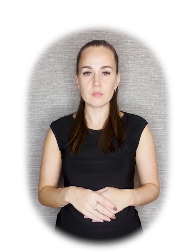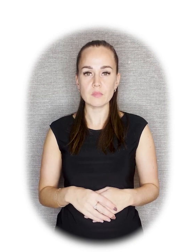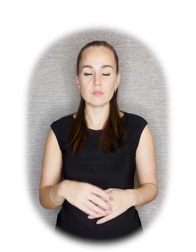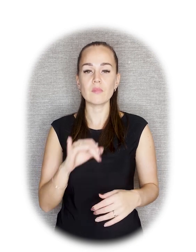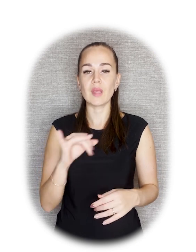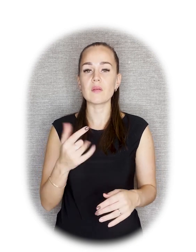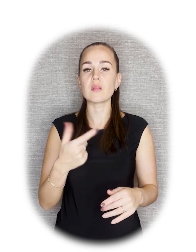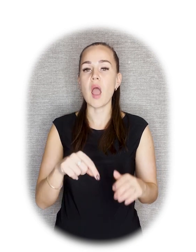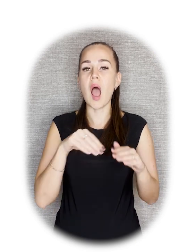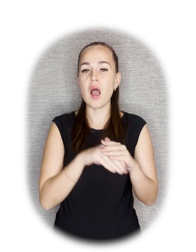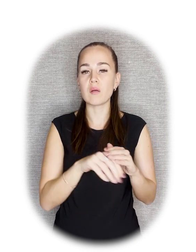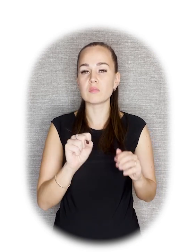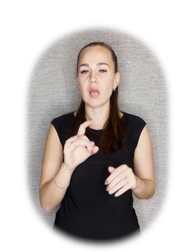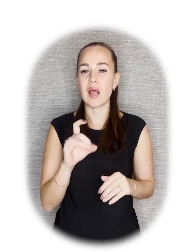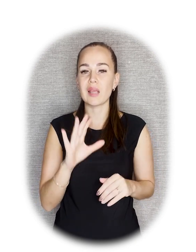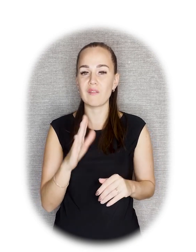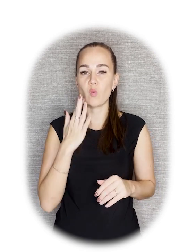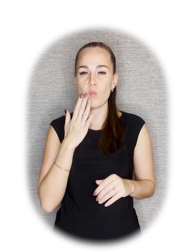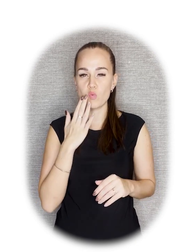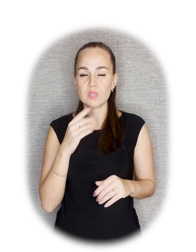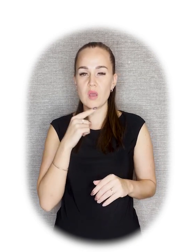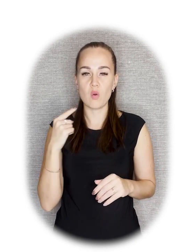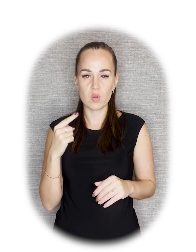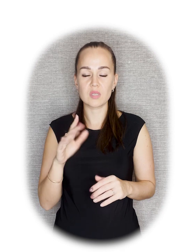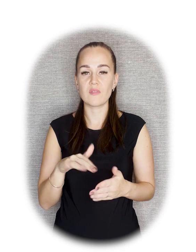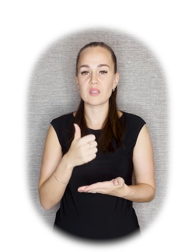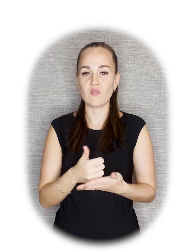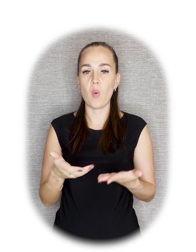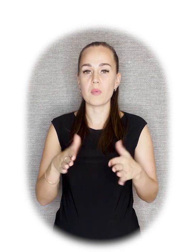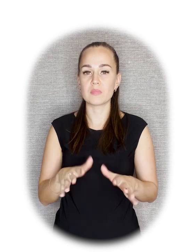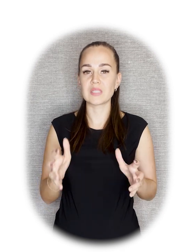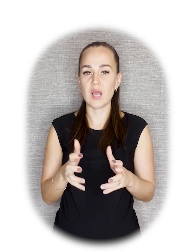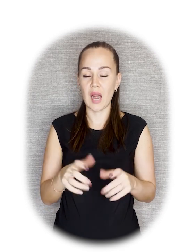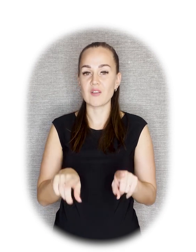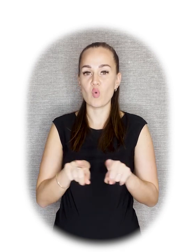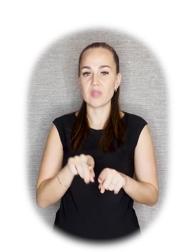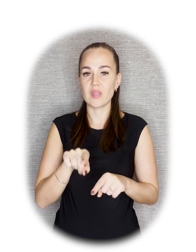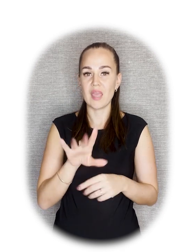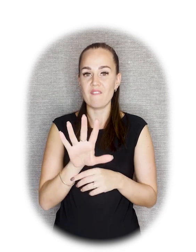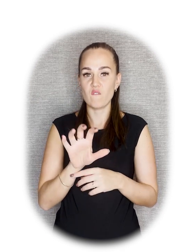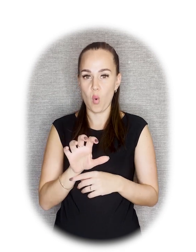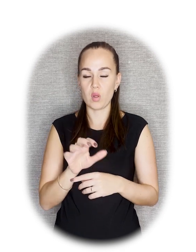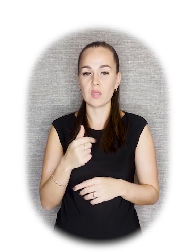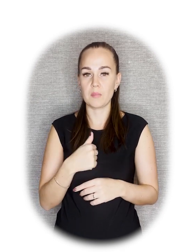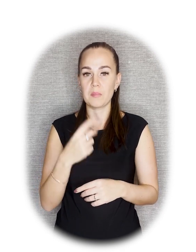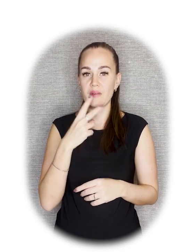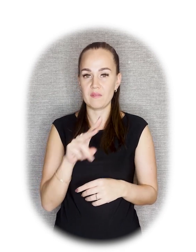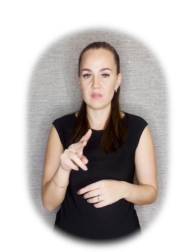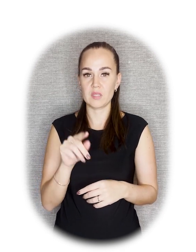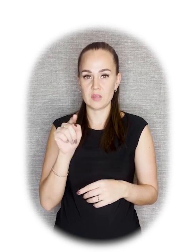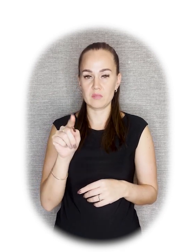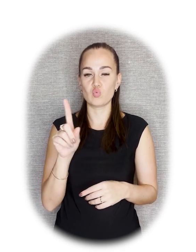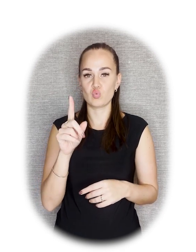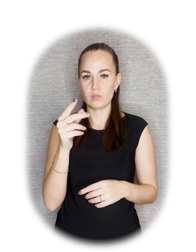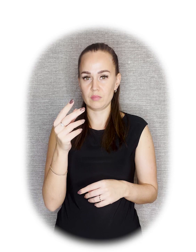И в архивах и музеях России в основном сохранились как раз такие фотографии.